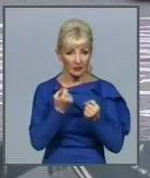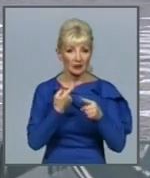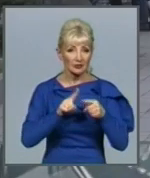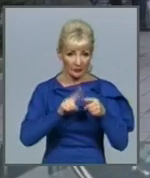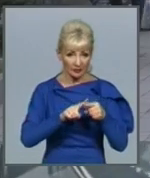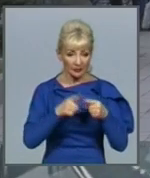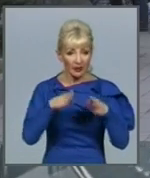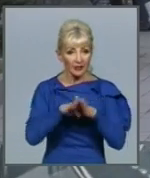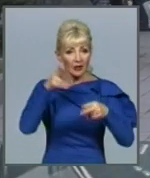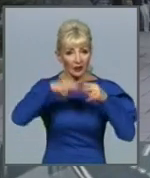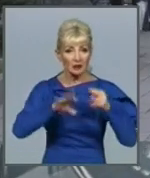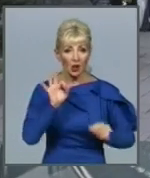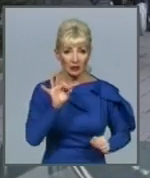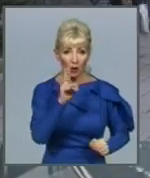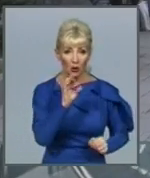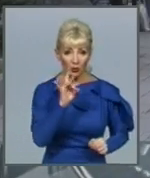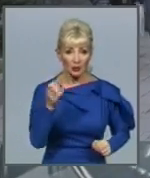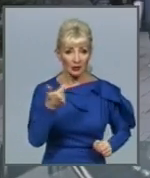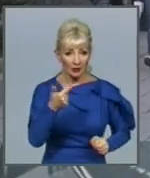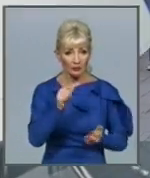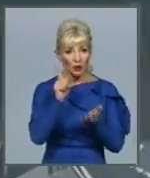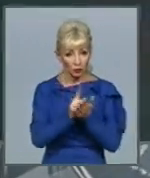жовтня курс гривні повинен зміцнитися.